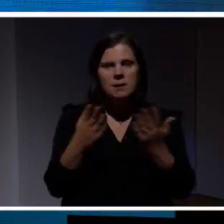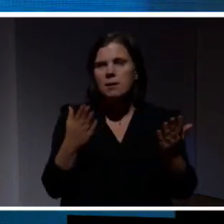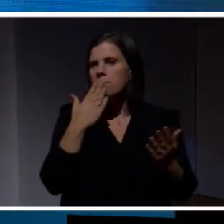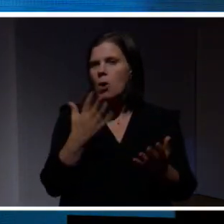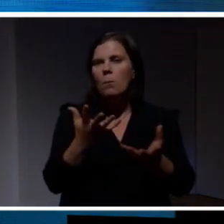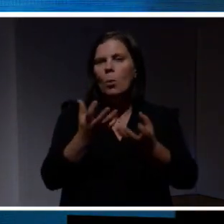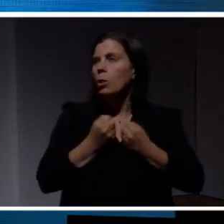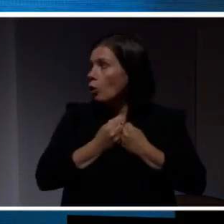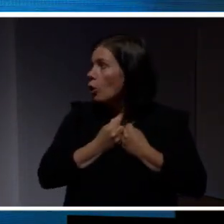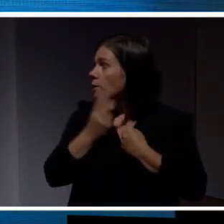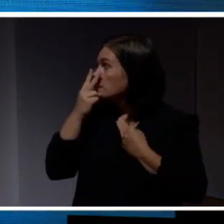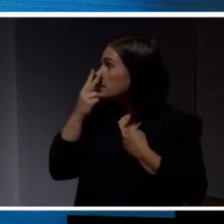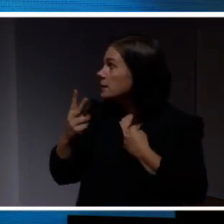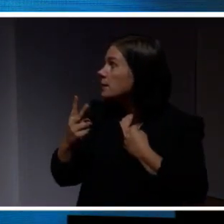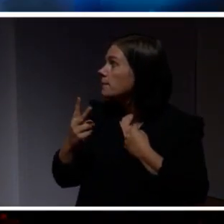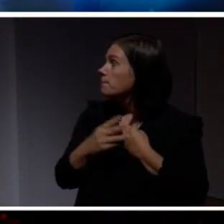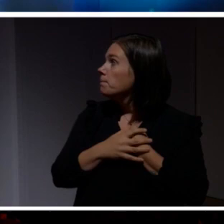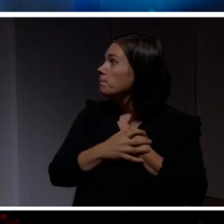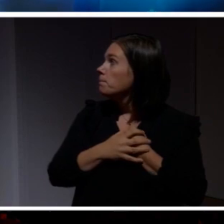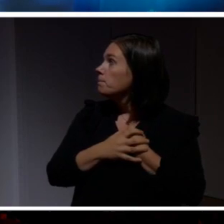bra mottagandet, så ni ska få se den.